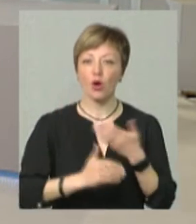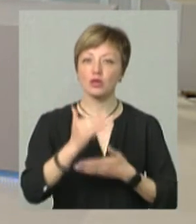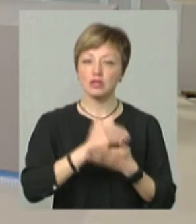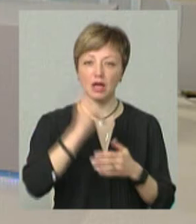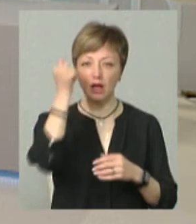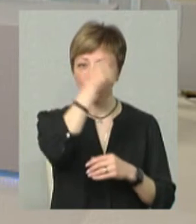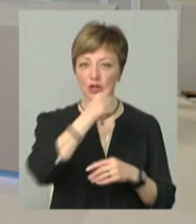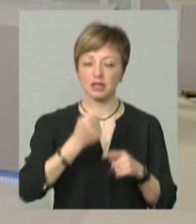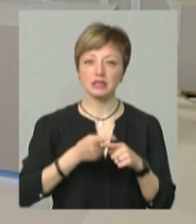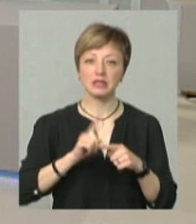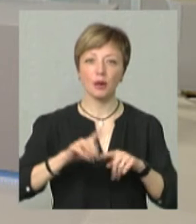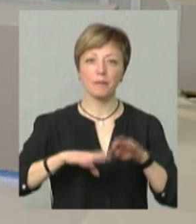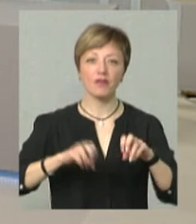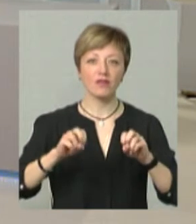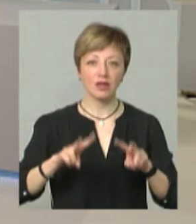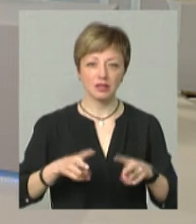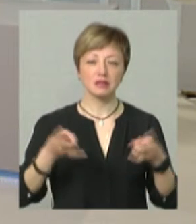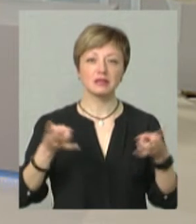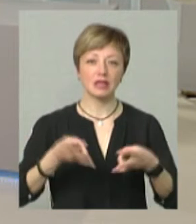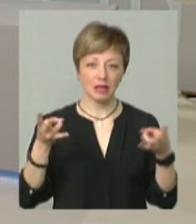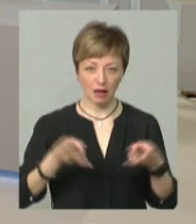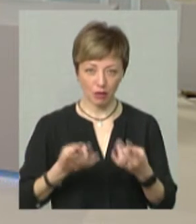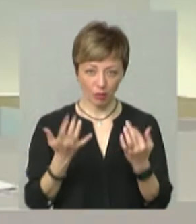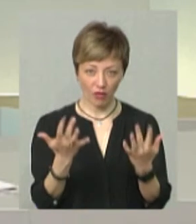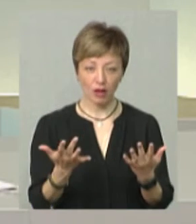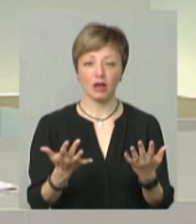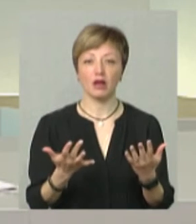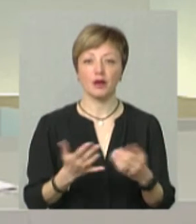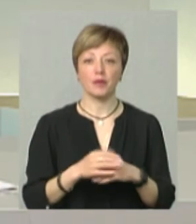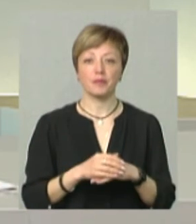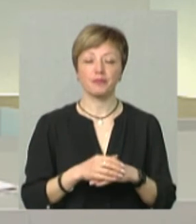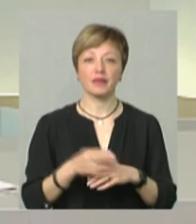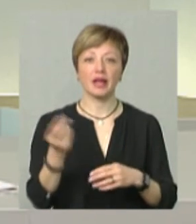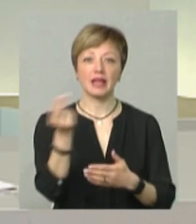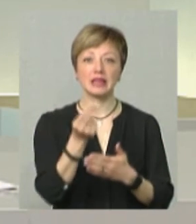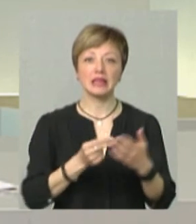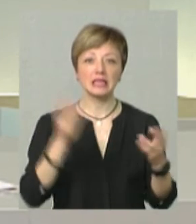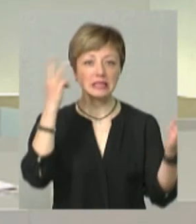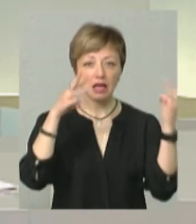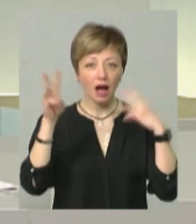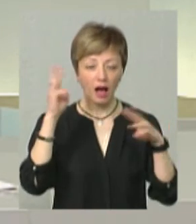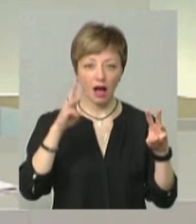роки ця професія досить таки затребована, тому що дизайнери, вони